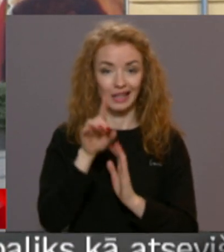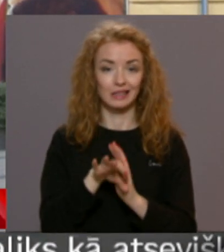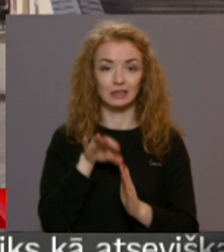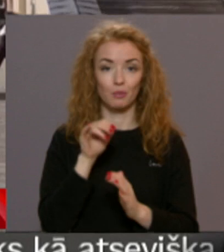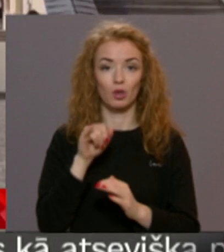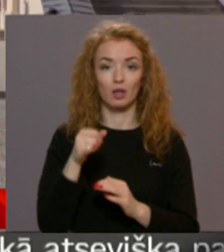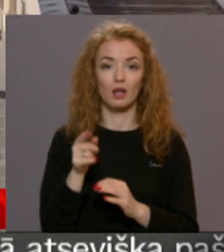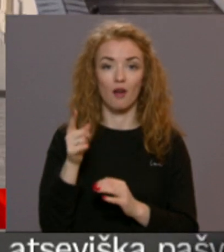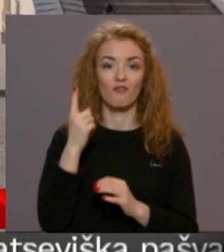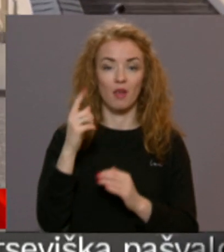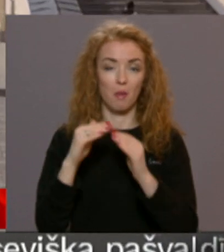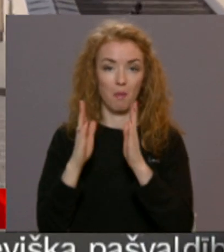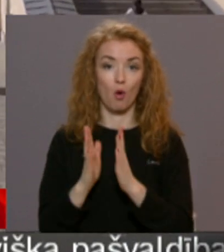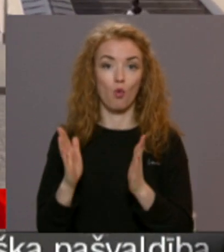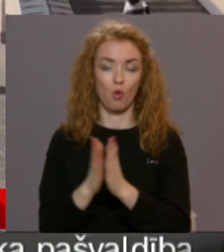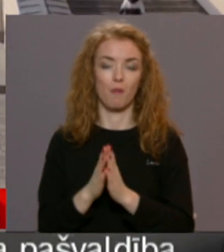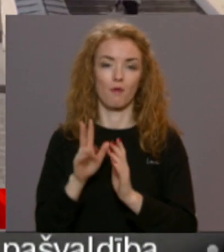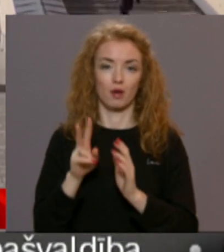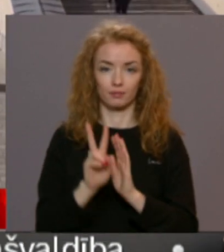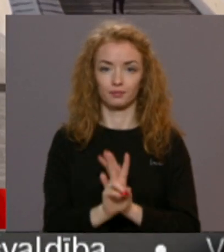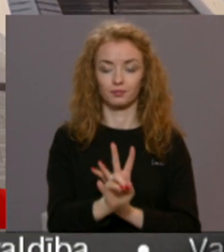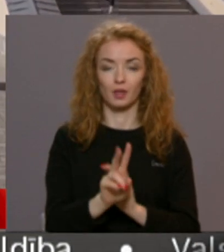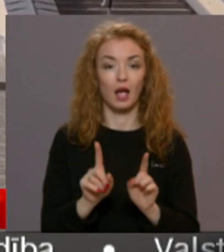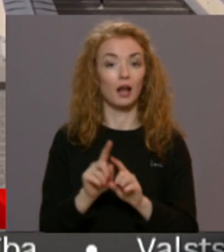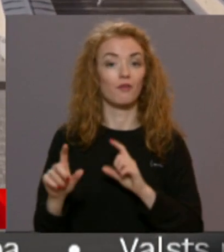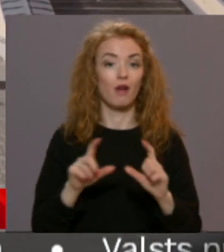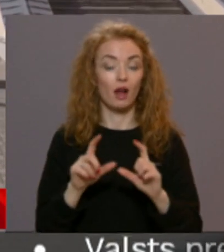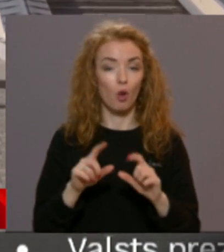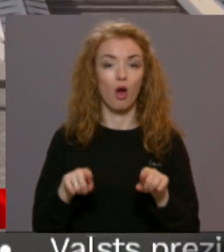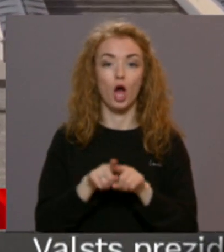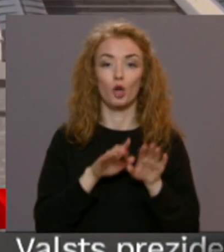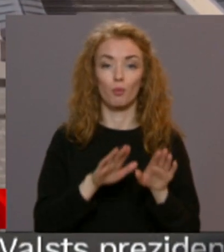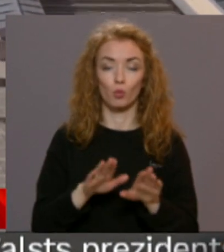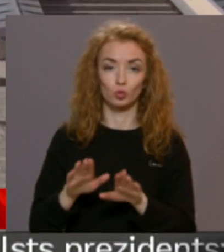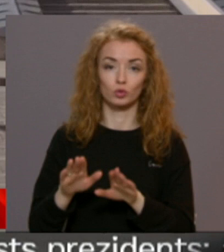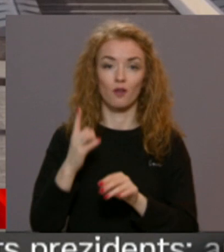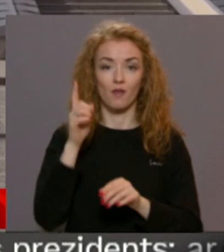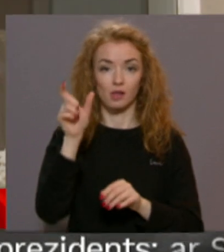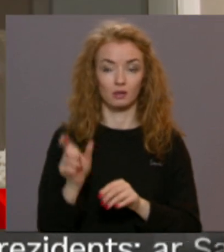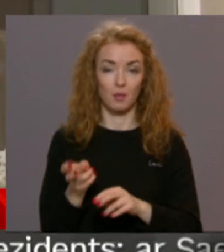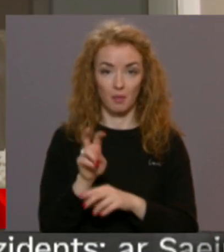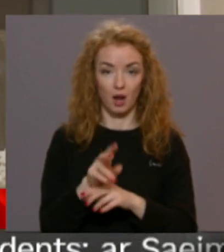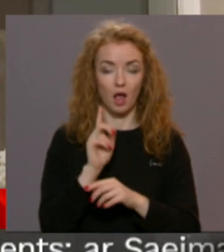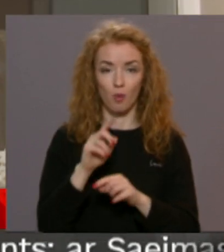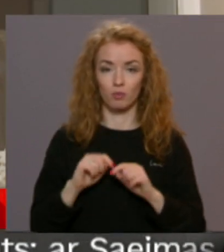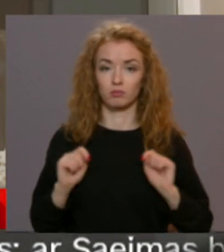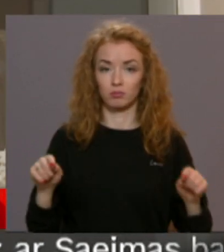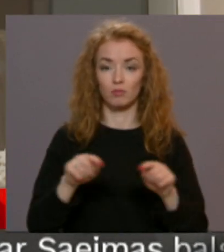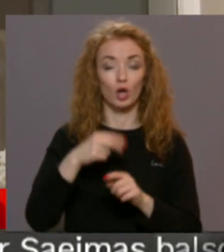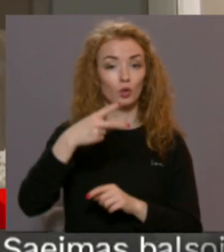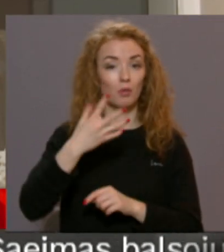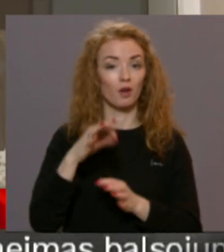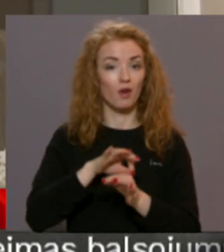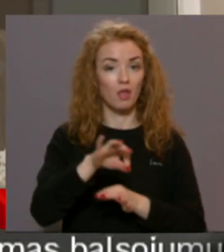apmeklētāji ir viens mājas saimniecības locekļi. Tāpat kā veikalos, arī muzejos uz vienu apmeklētāju jābūt 25 kvadrātmetriem,